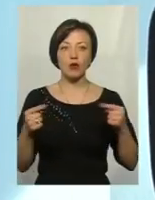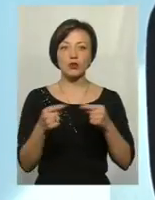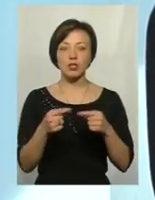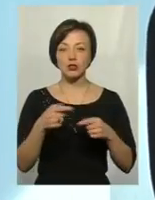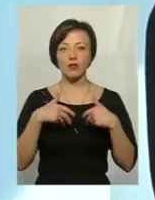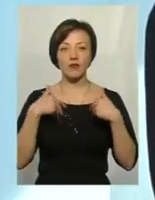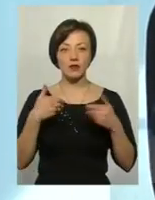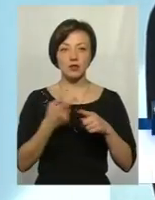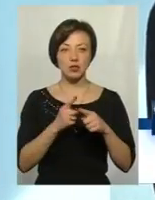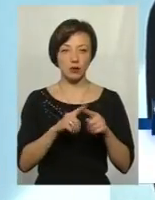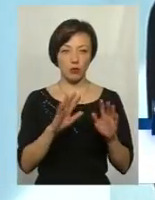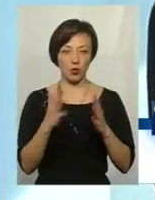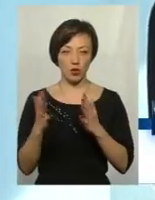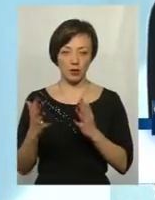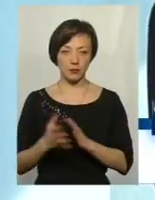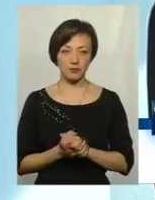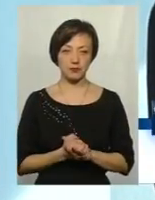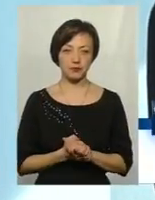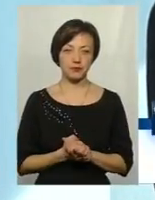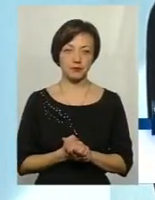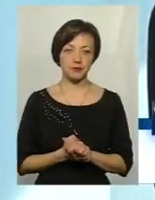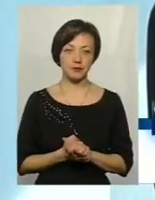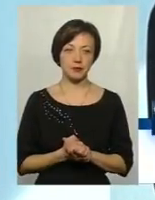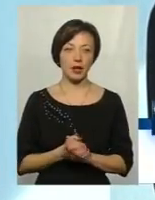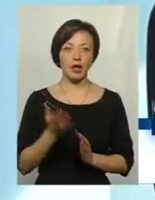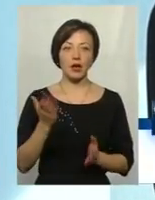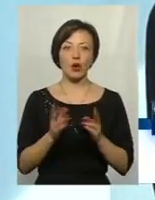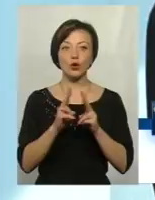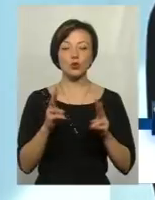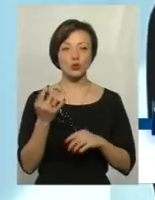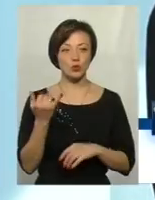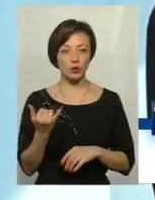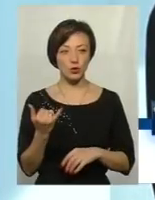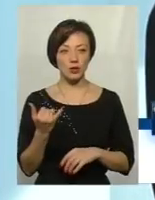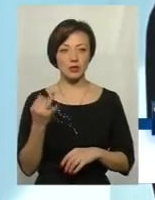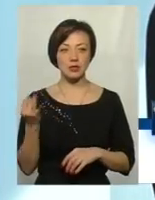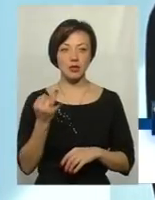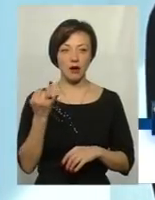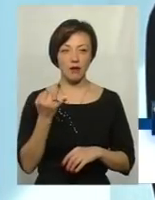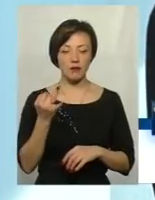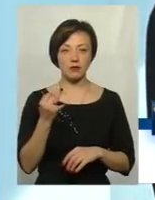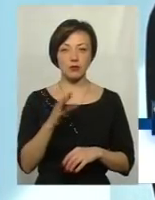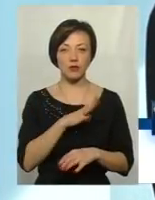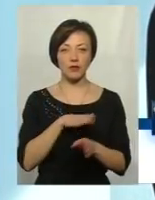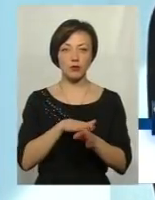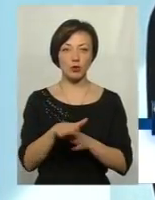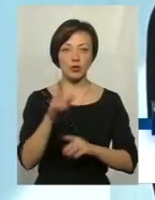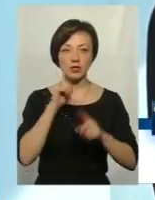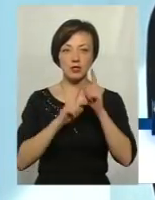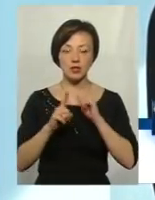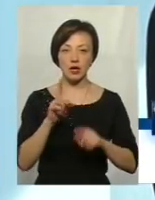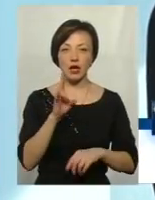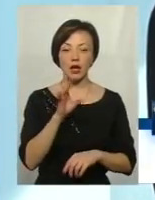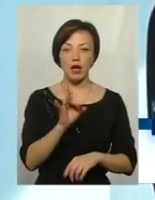щодо цих подій. Якщо хто сьогодні цікавився, відбулось засідання Ради